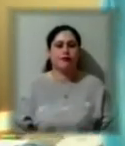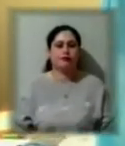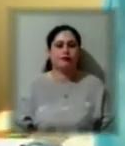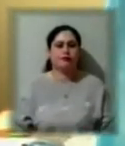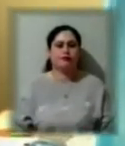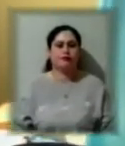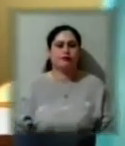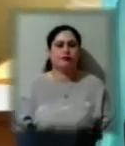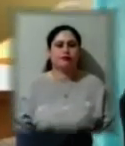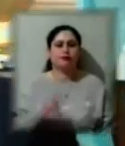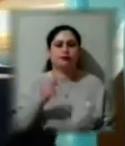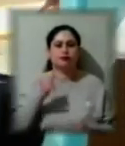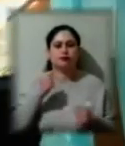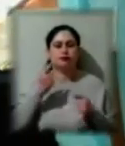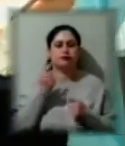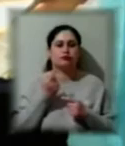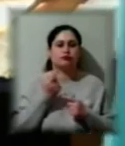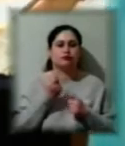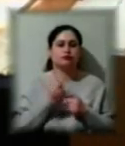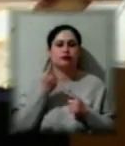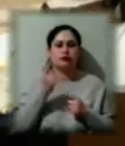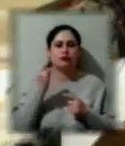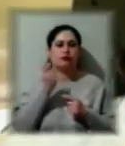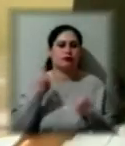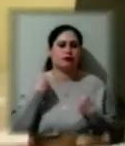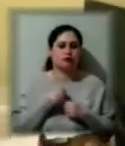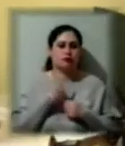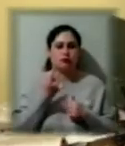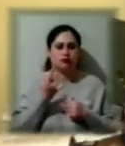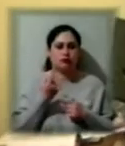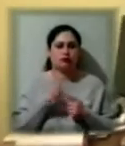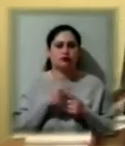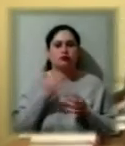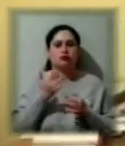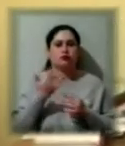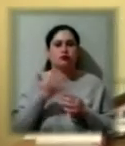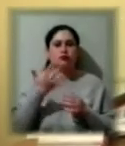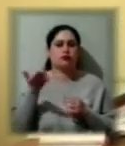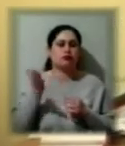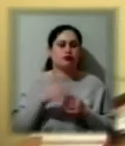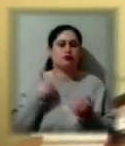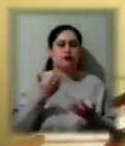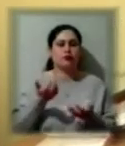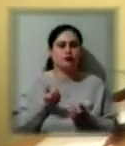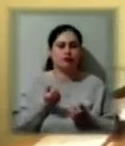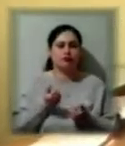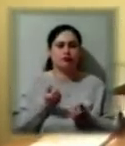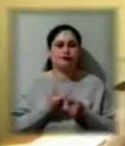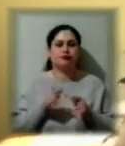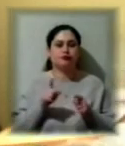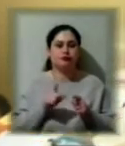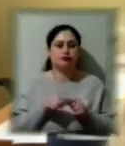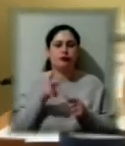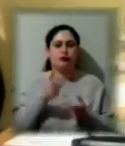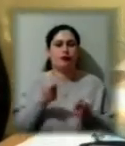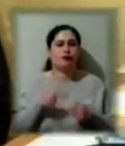На один раз одягаються, кількості 50 штук ми їх одержали. Також в комплект сюди нас йдуть